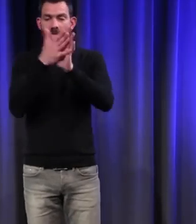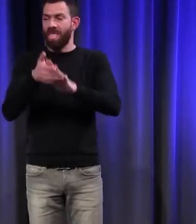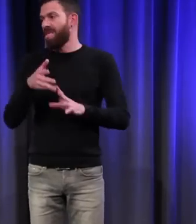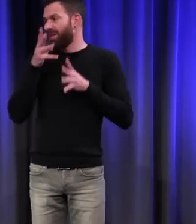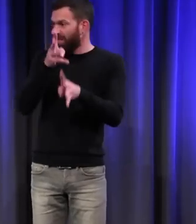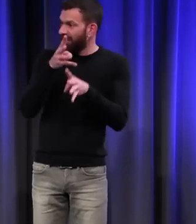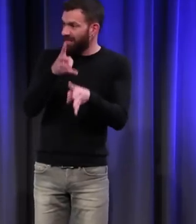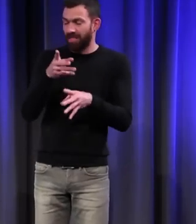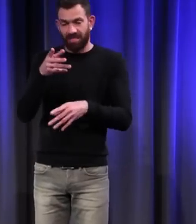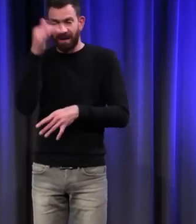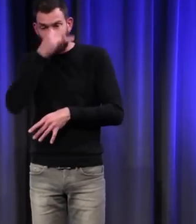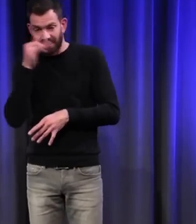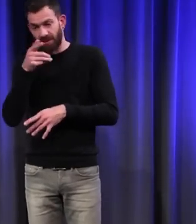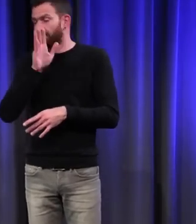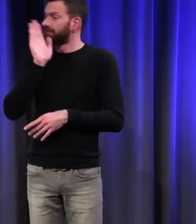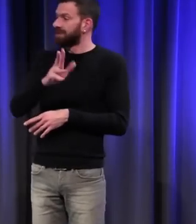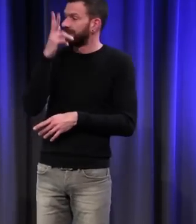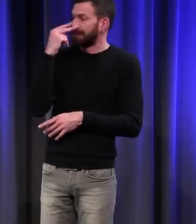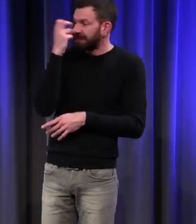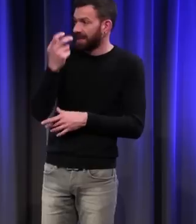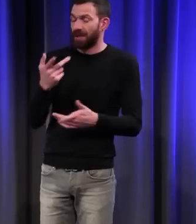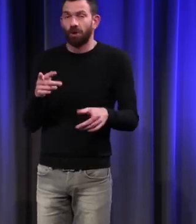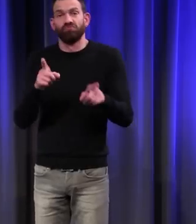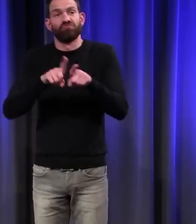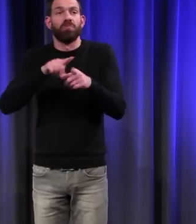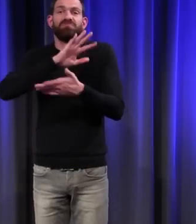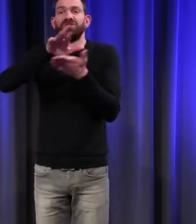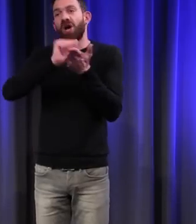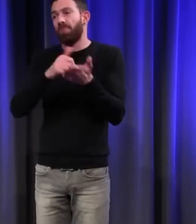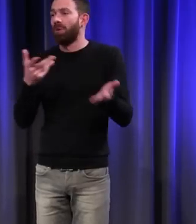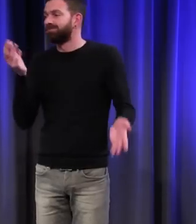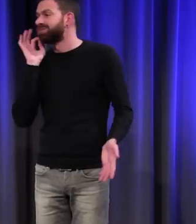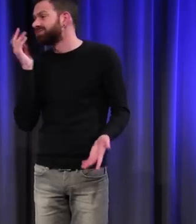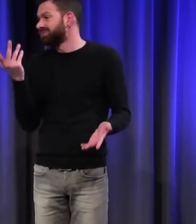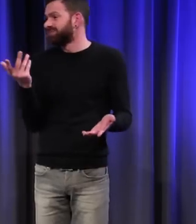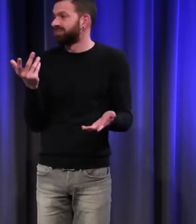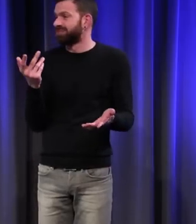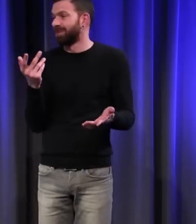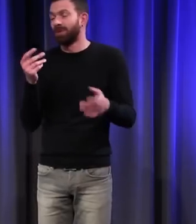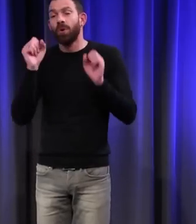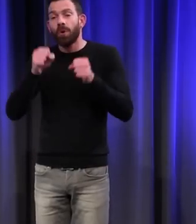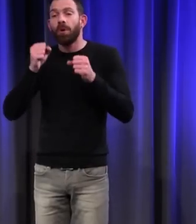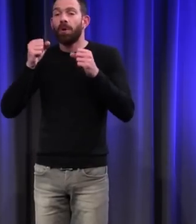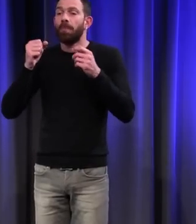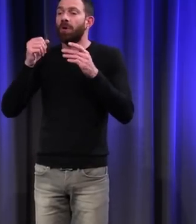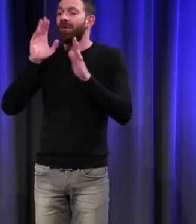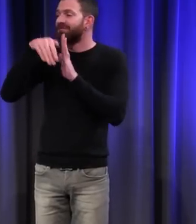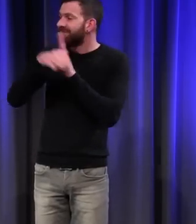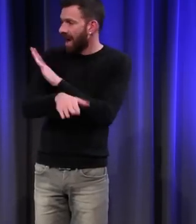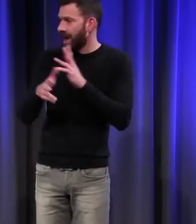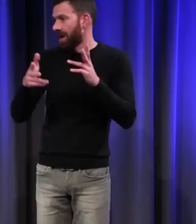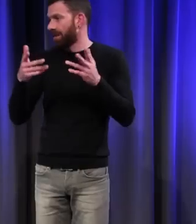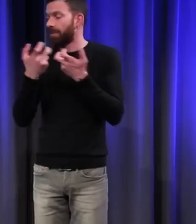reste un emblème, un gadget, un animal de fable. Dans le roman de Renard, il est déjà ridicule.